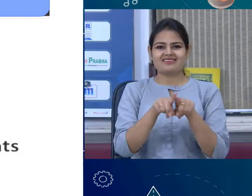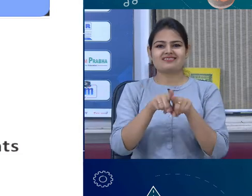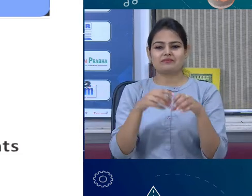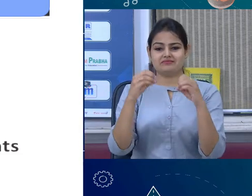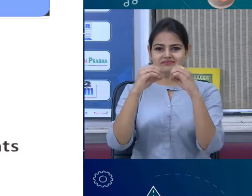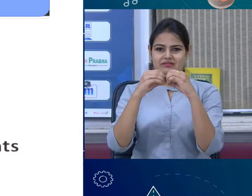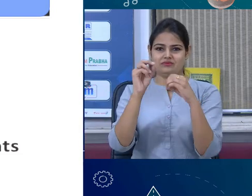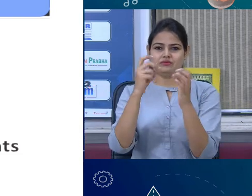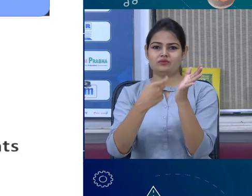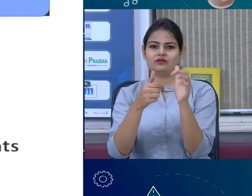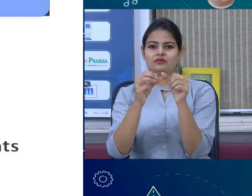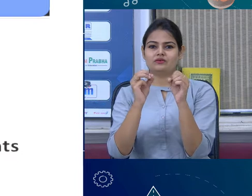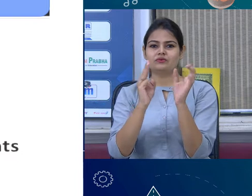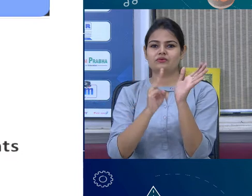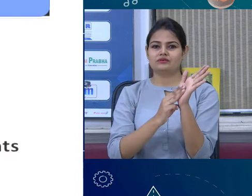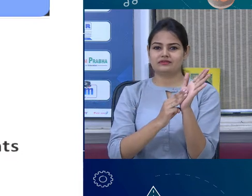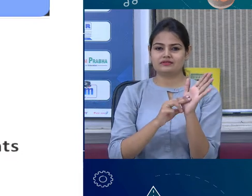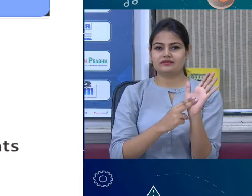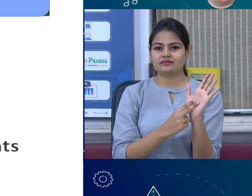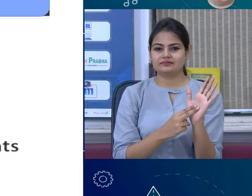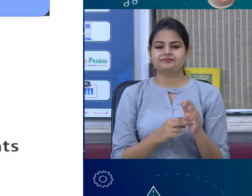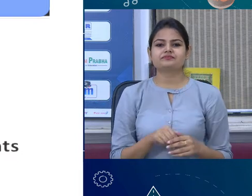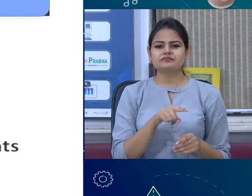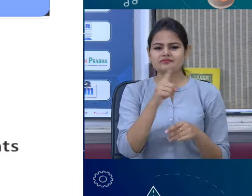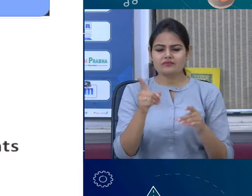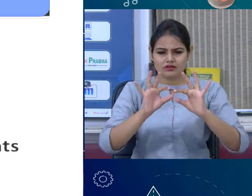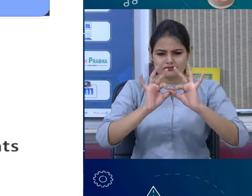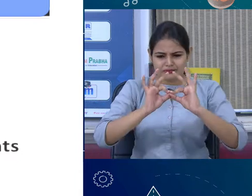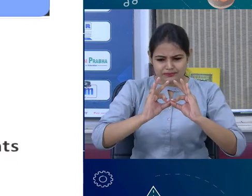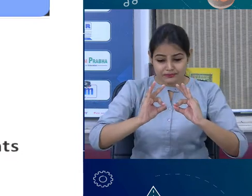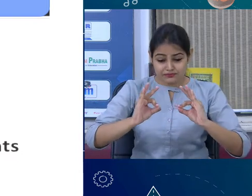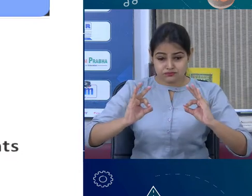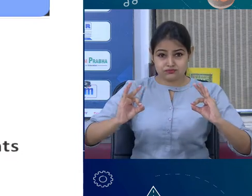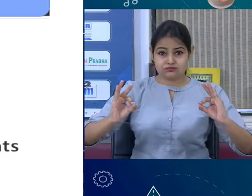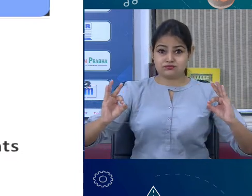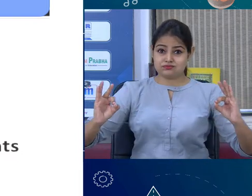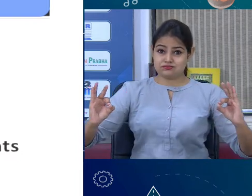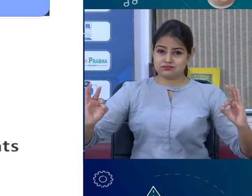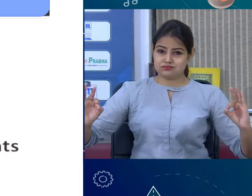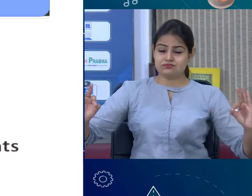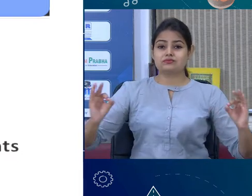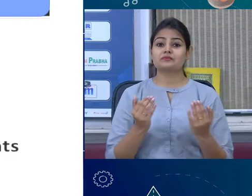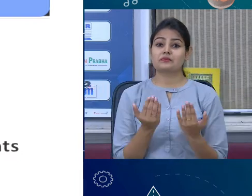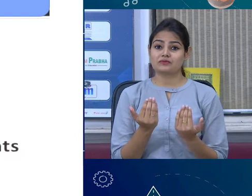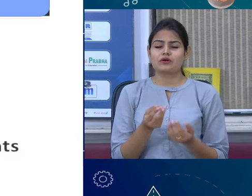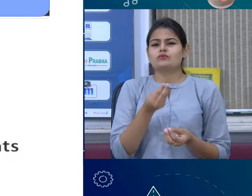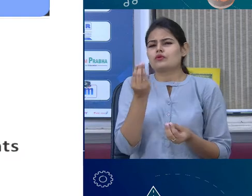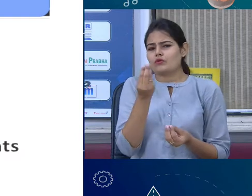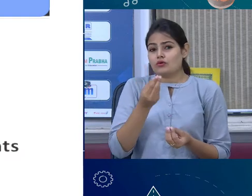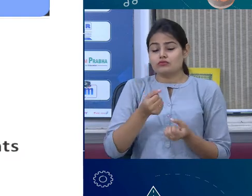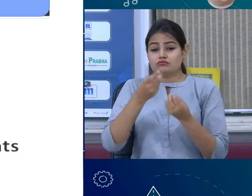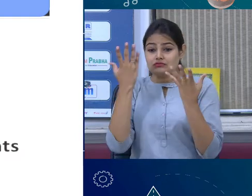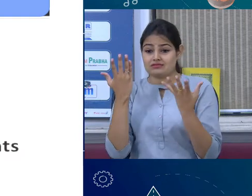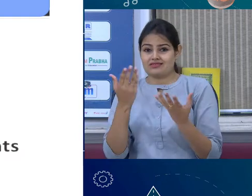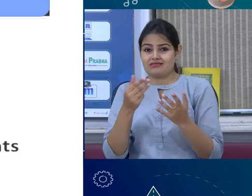ductile metal है उनका एक लंबास एक ये wire बना सकते हैं whereas there are certain metals इंके ductility कम होते हैं but more or less